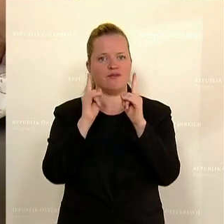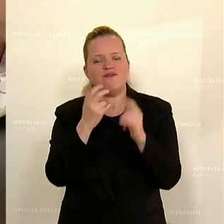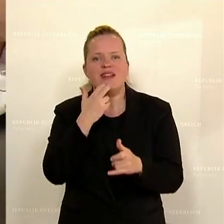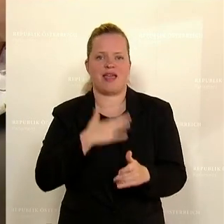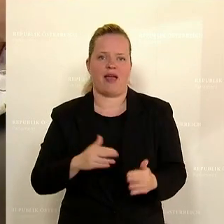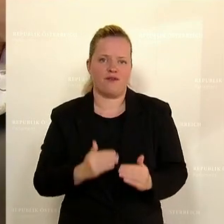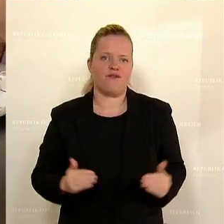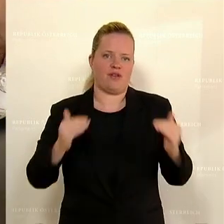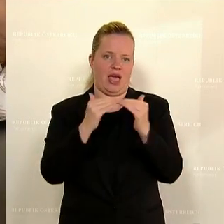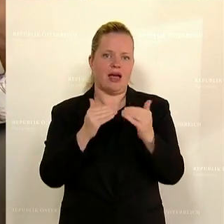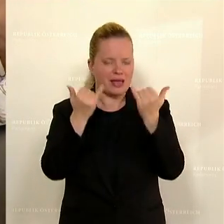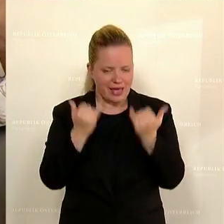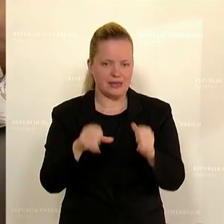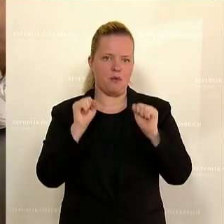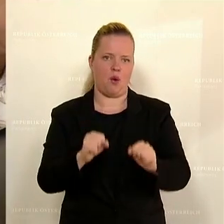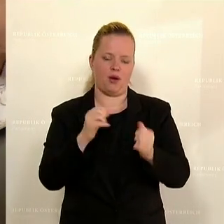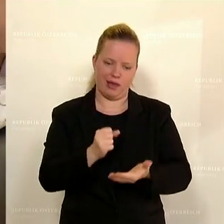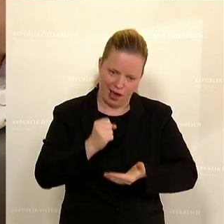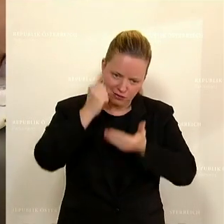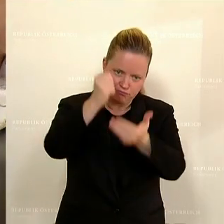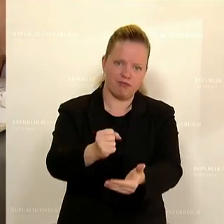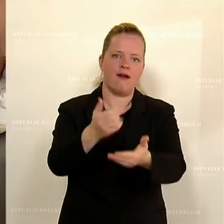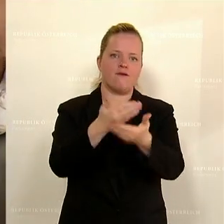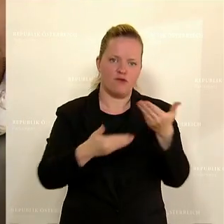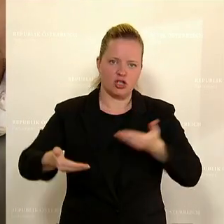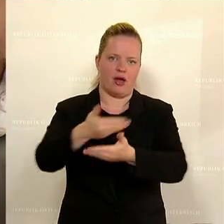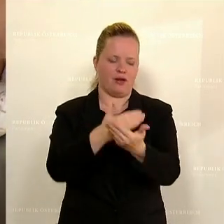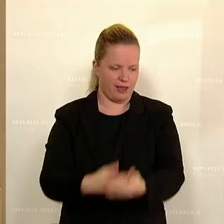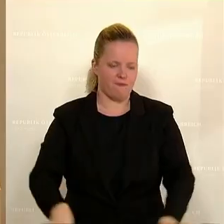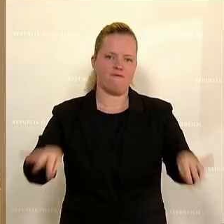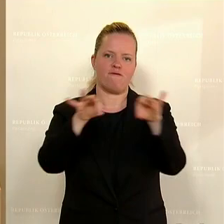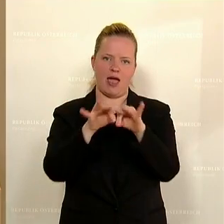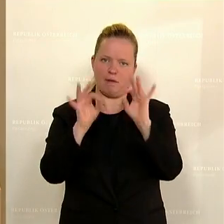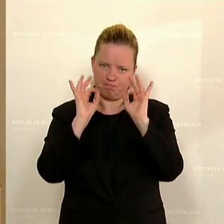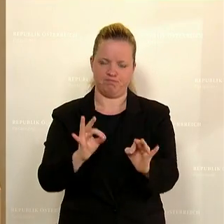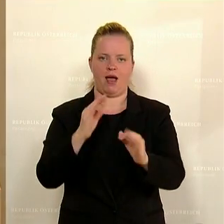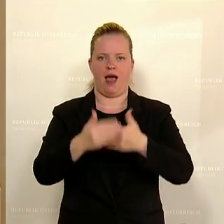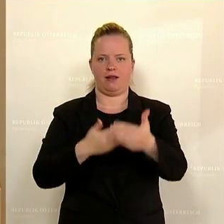Es gibt ihnen die Möglichkeit, tatsächlich auch wirtschaftlich fair zu handeln.